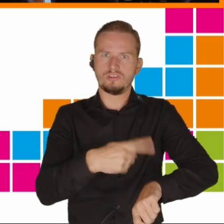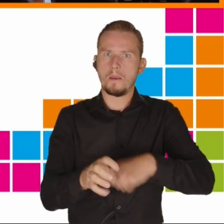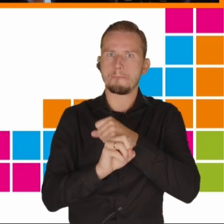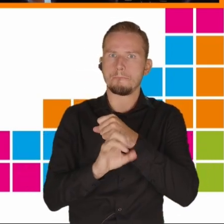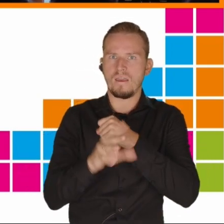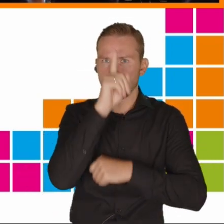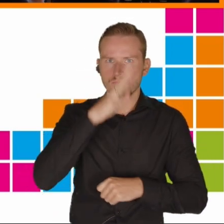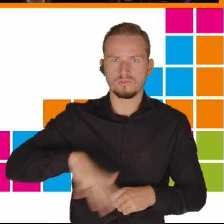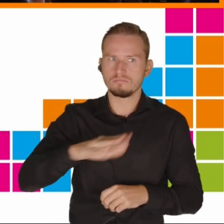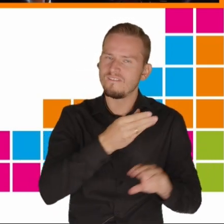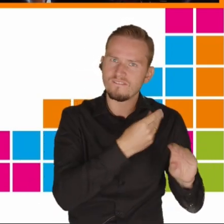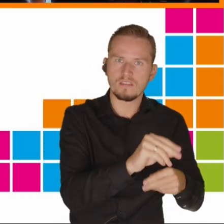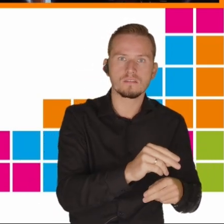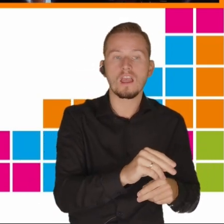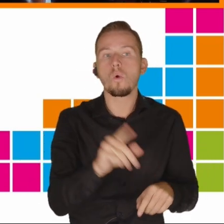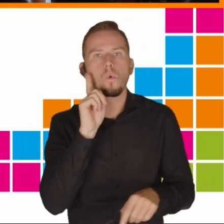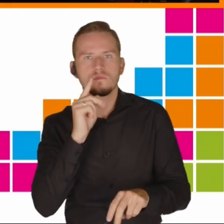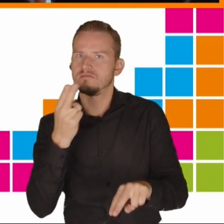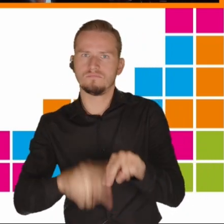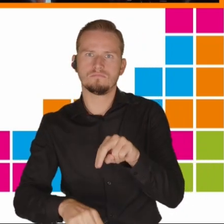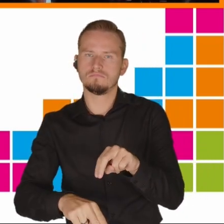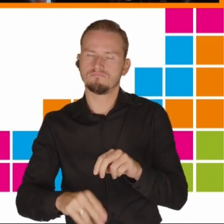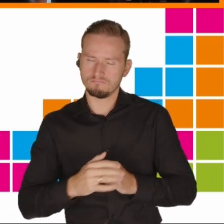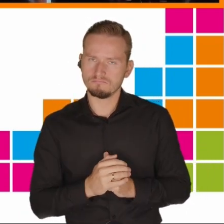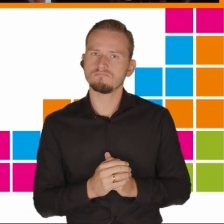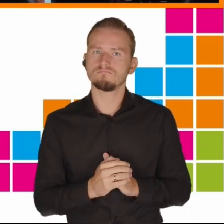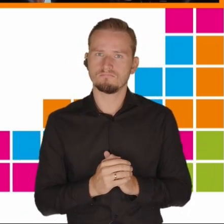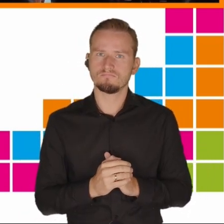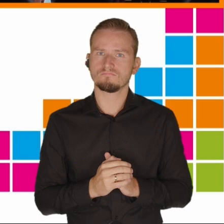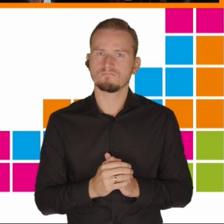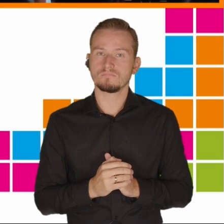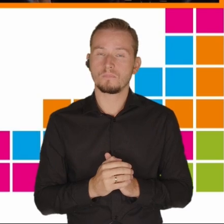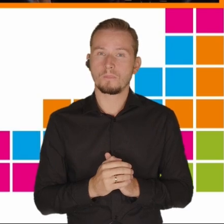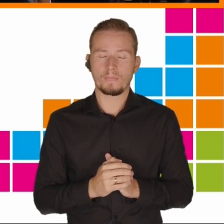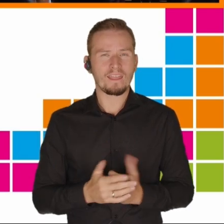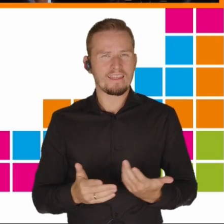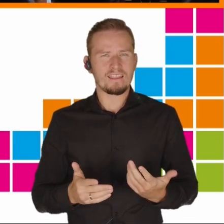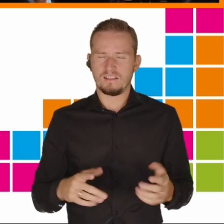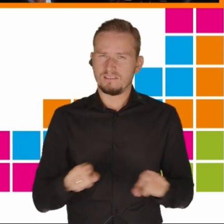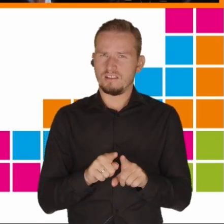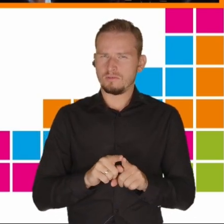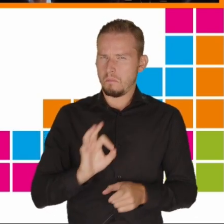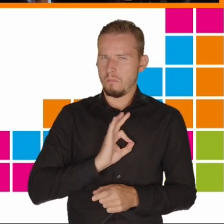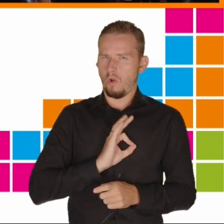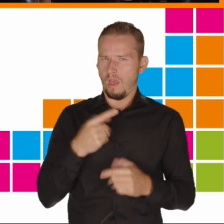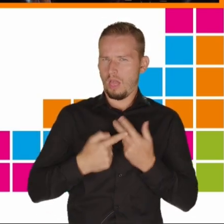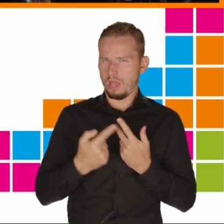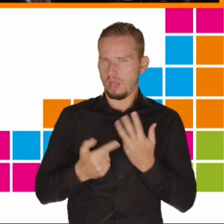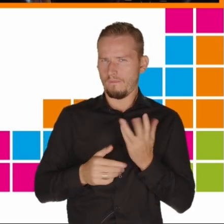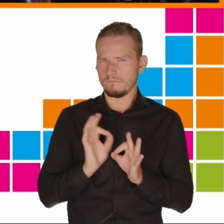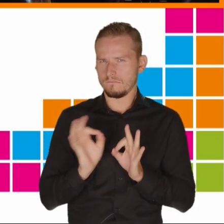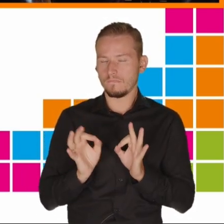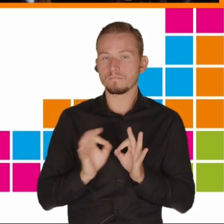społecznościowych niż chłopcy i tutaj są moje własne wyliczenia z